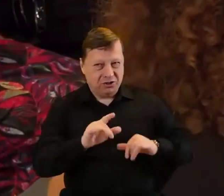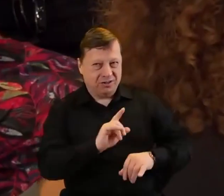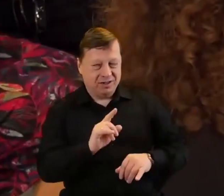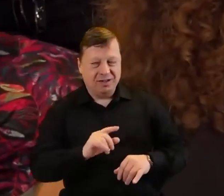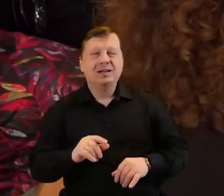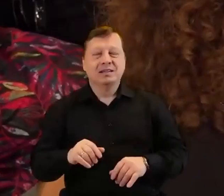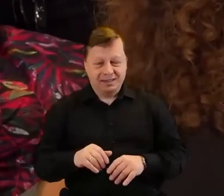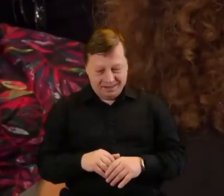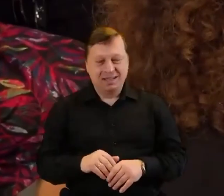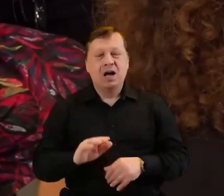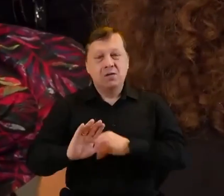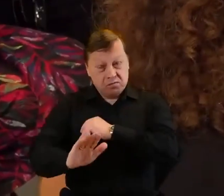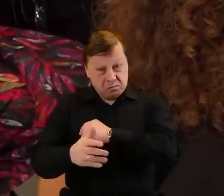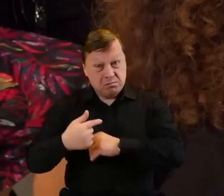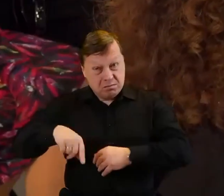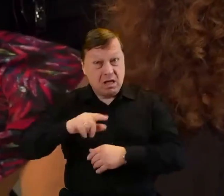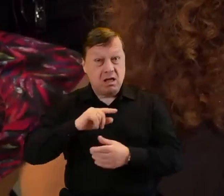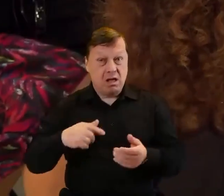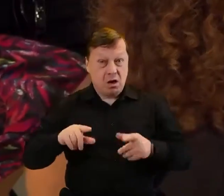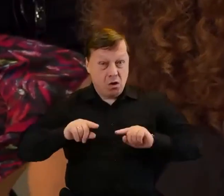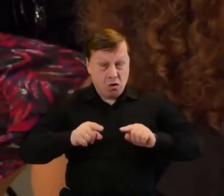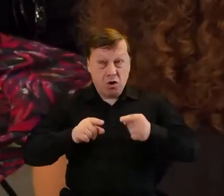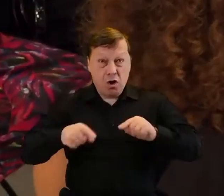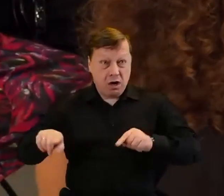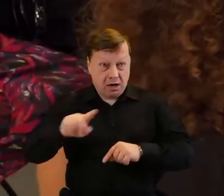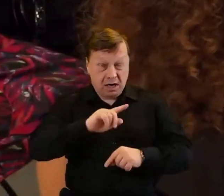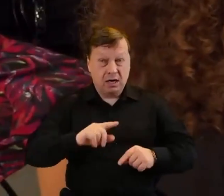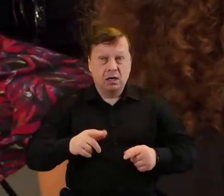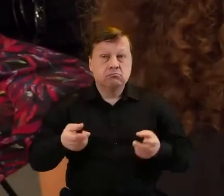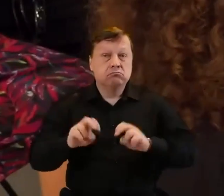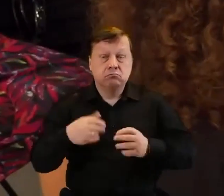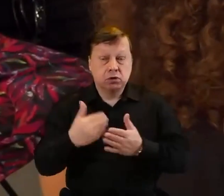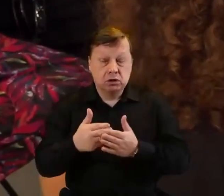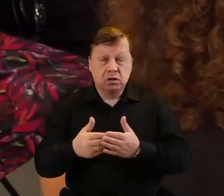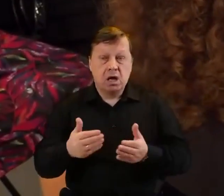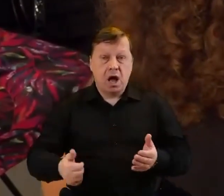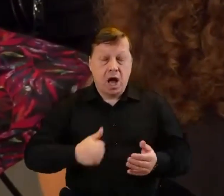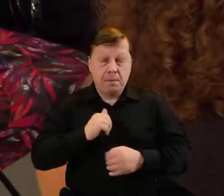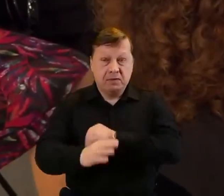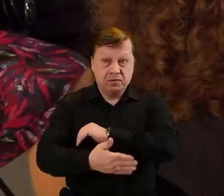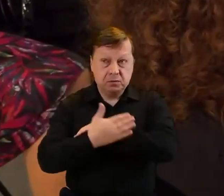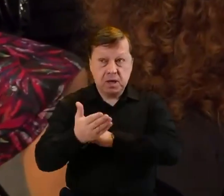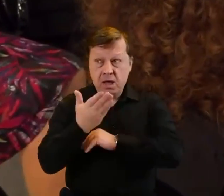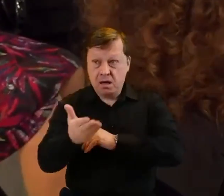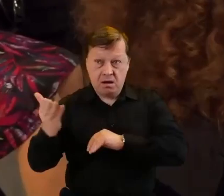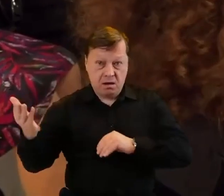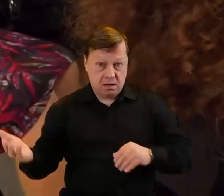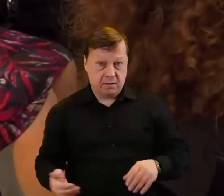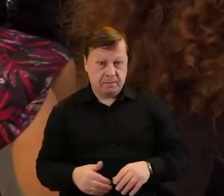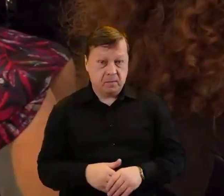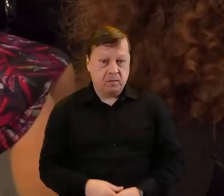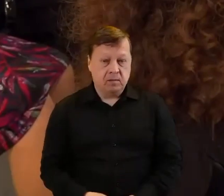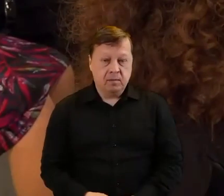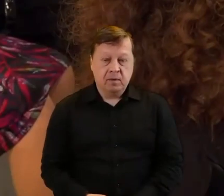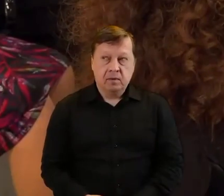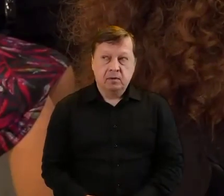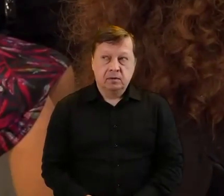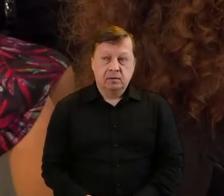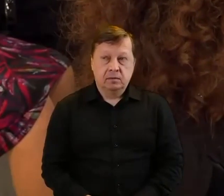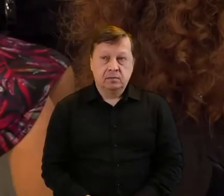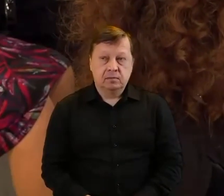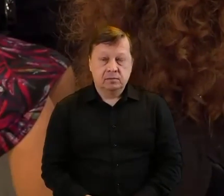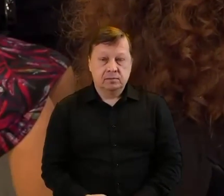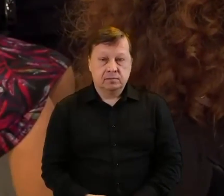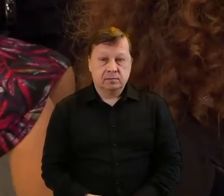że wspierają i po to są tworzone, żeby ich wesprzeć. Natomiast co do pieniędzy to myślę, że